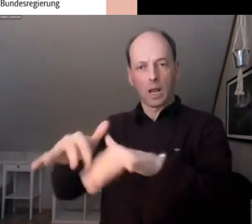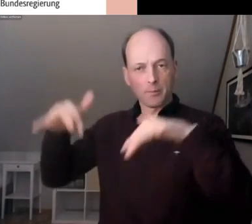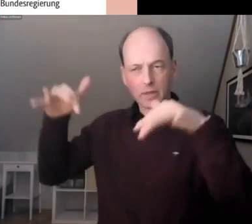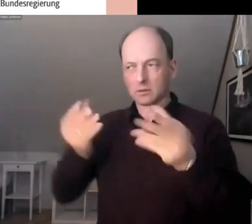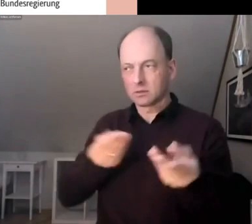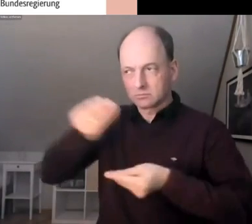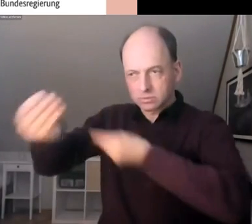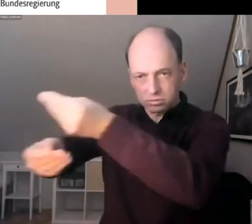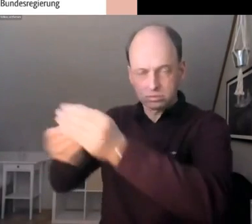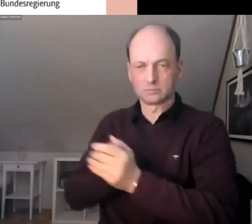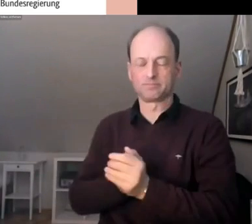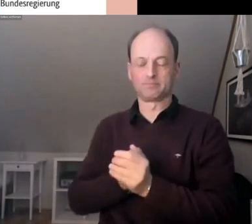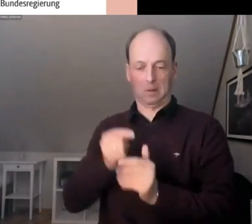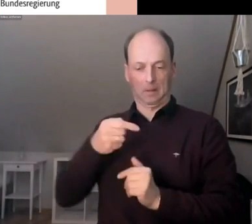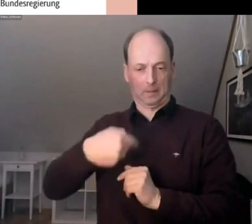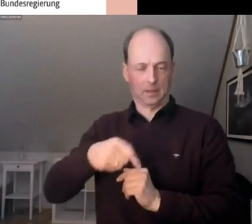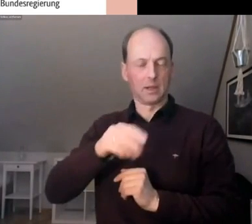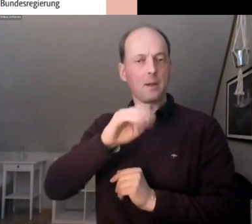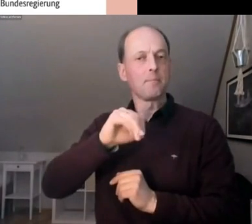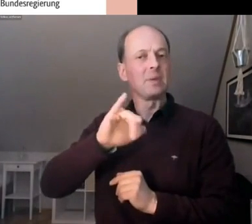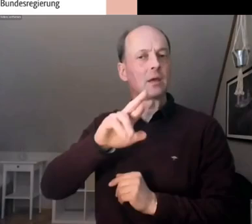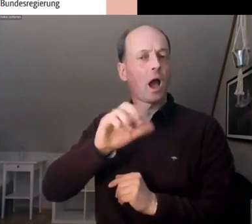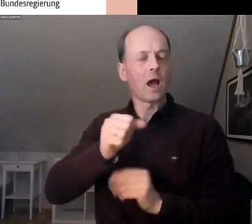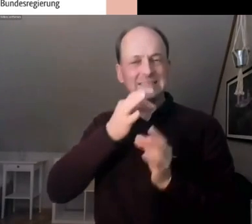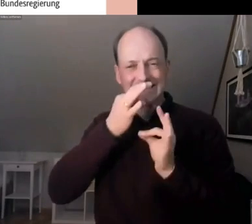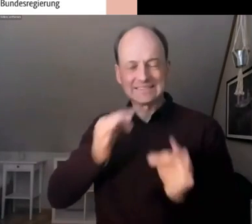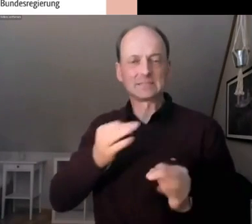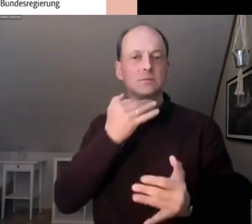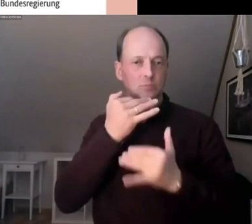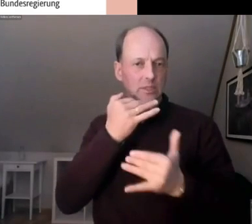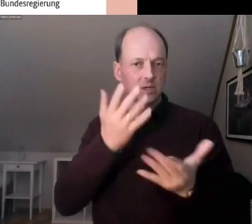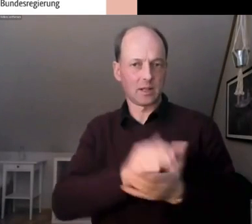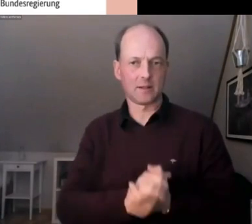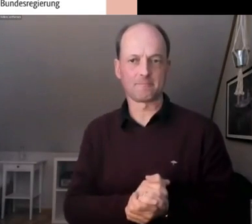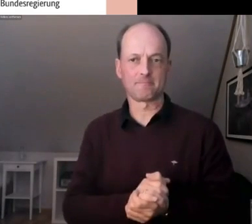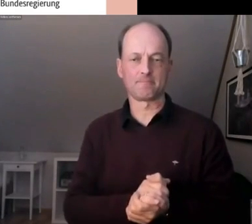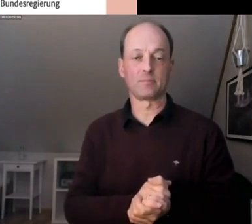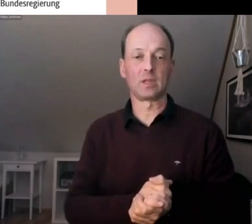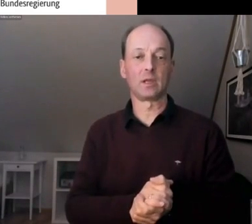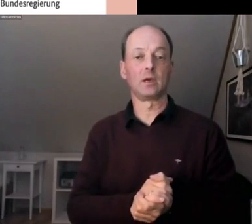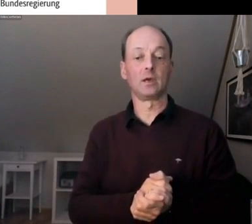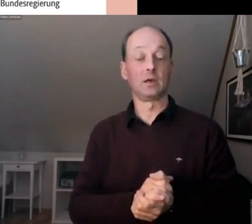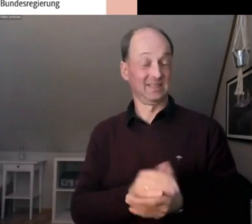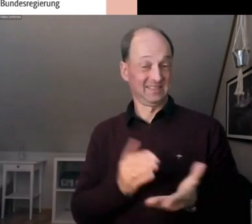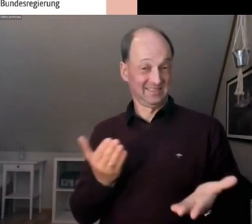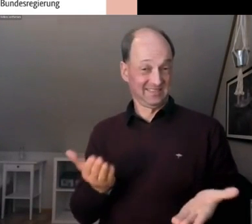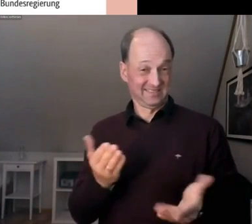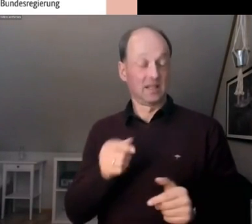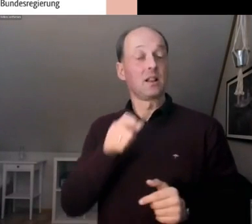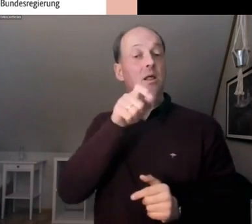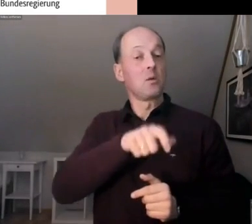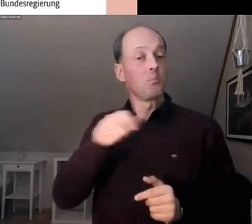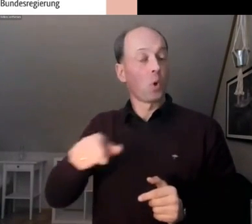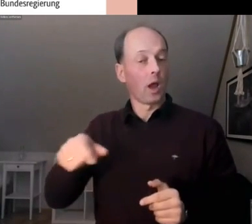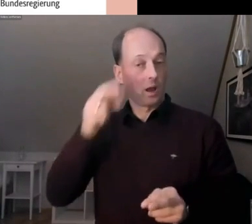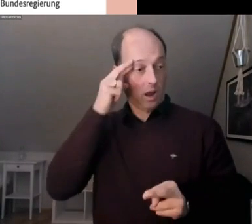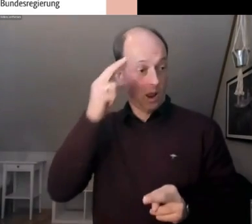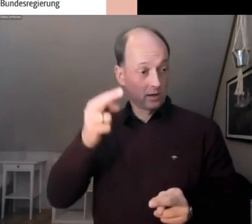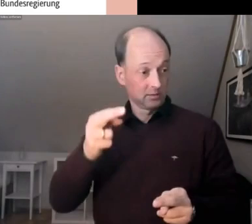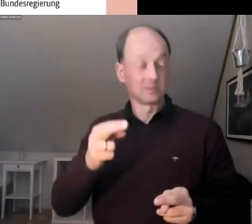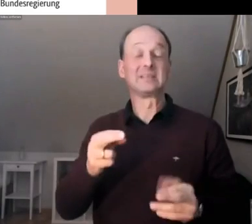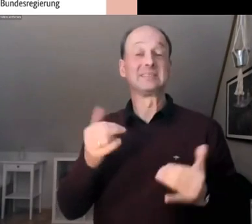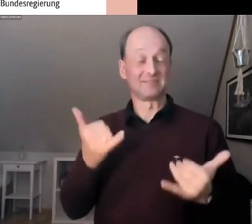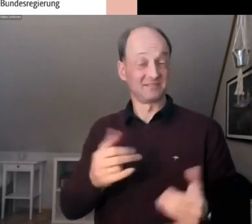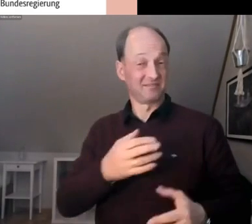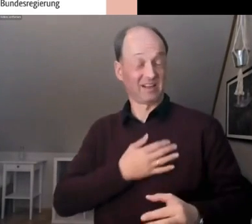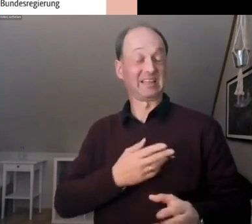nochmal genauer sprechen. So, warum ist der BürgerInnenrat jetzt ein wirklich